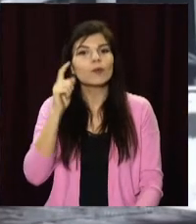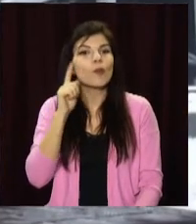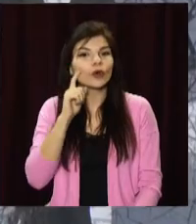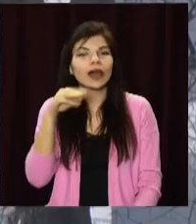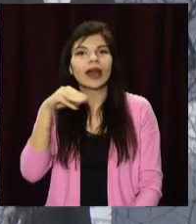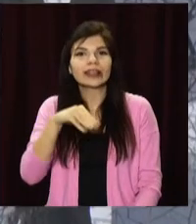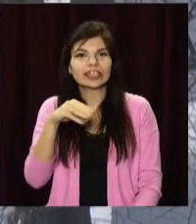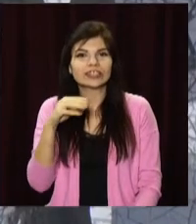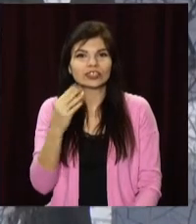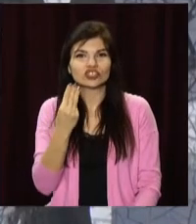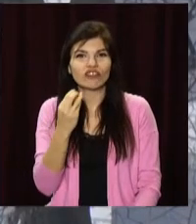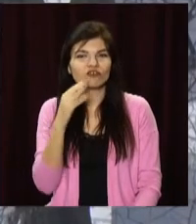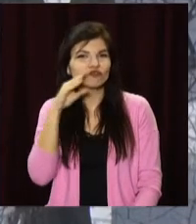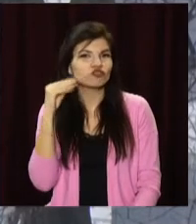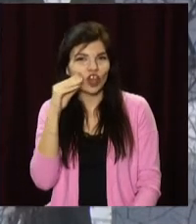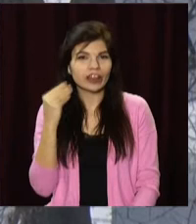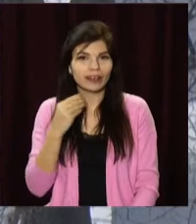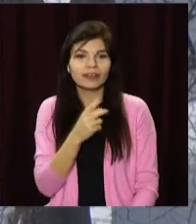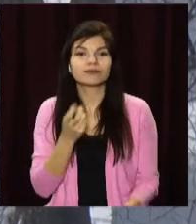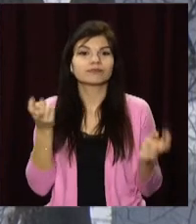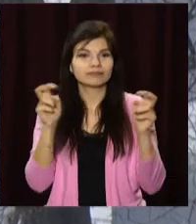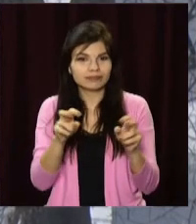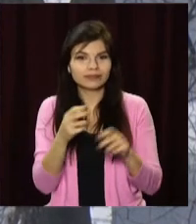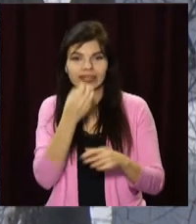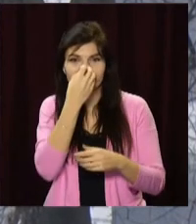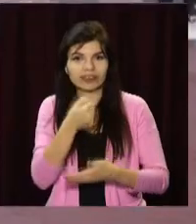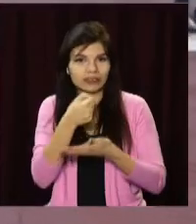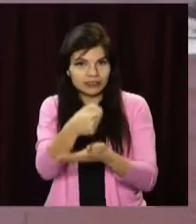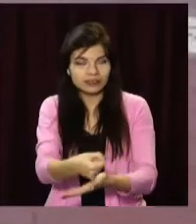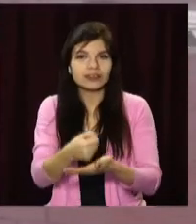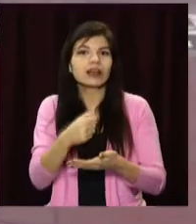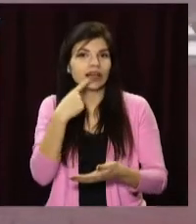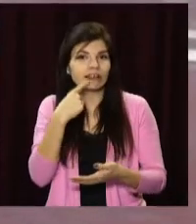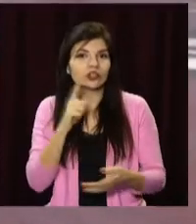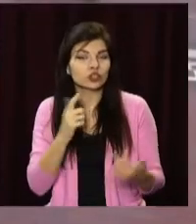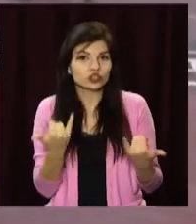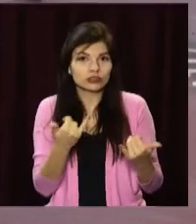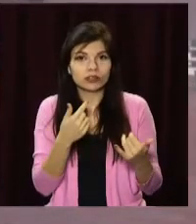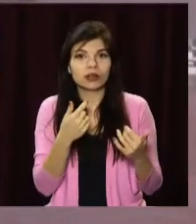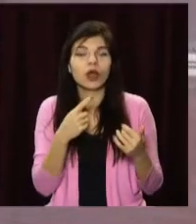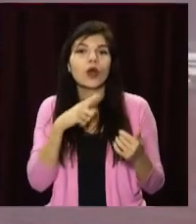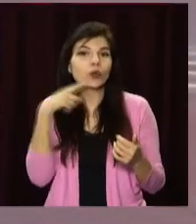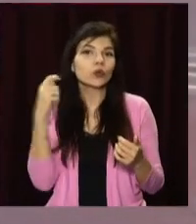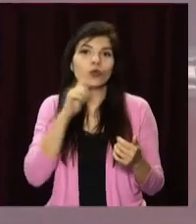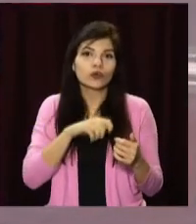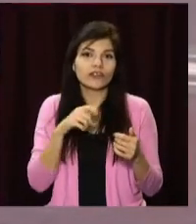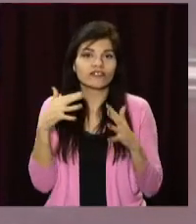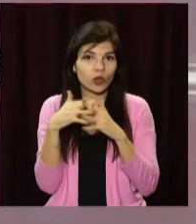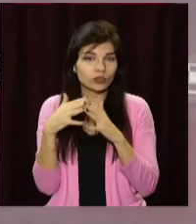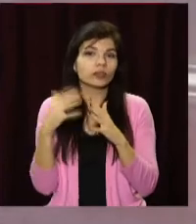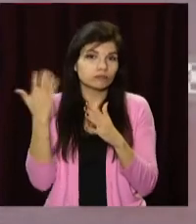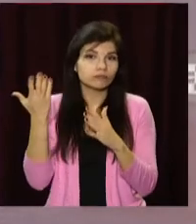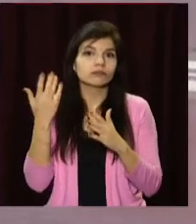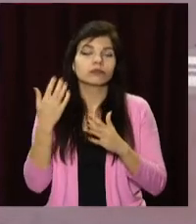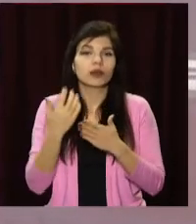карантинні обмеження. Тому до пам'ятника молодого Тараса Шевченка прийшли лише представники міської та обласної влади. Чиновники поклали квіти